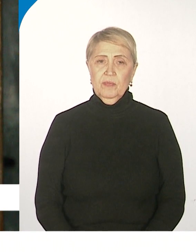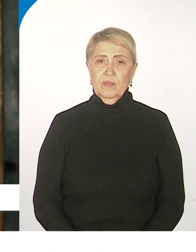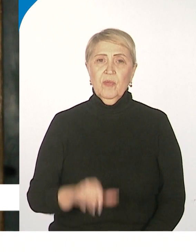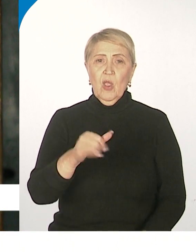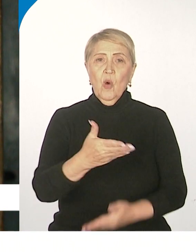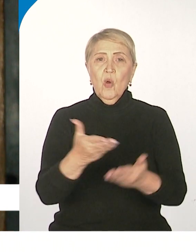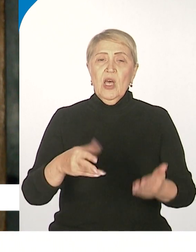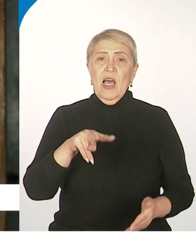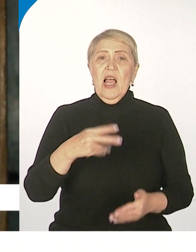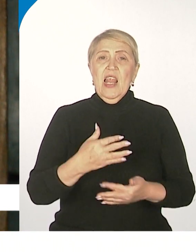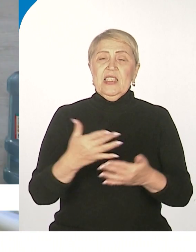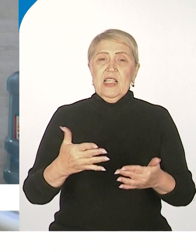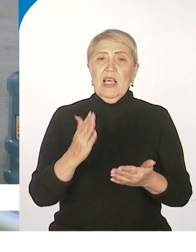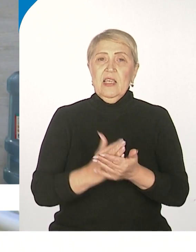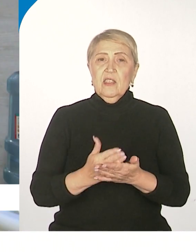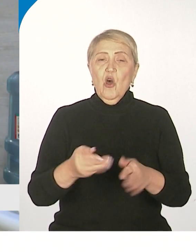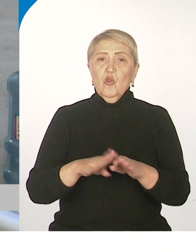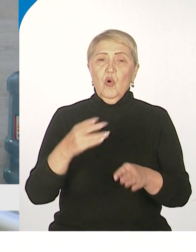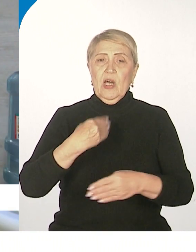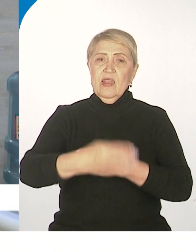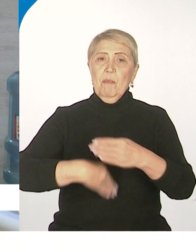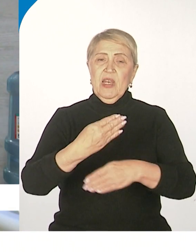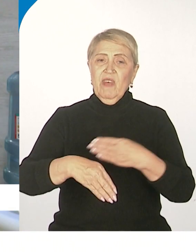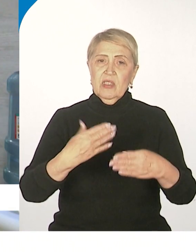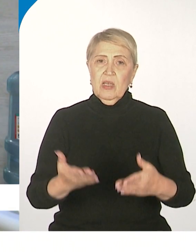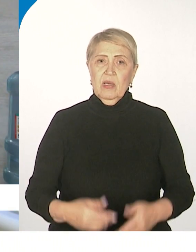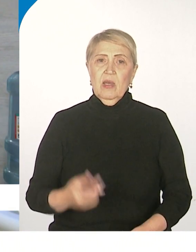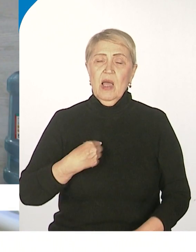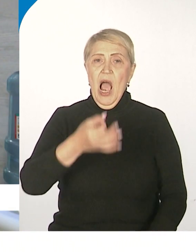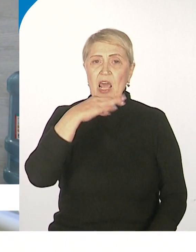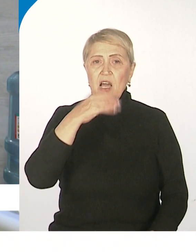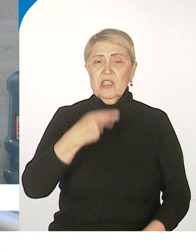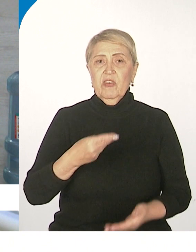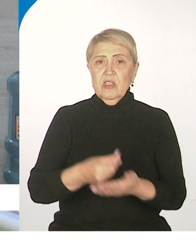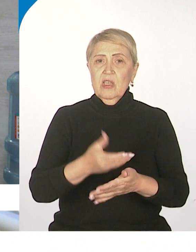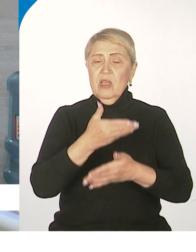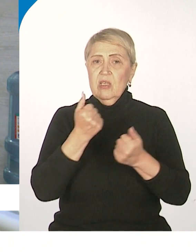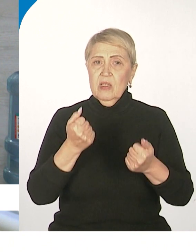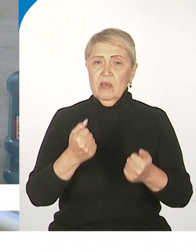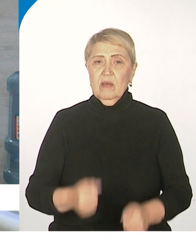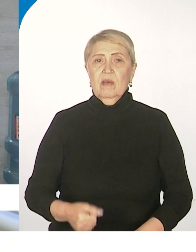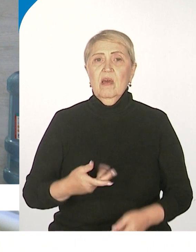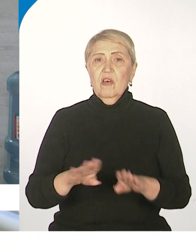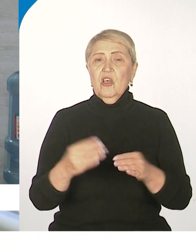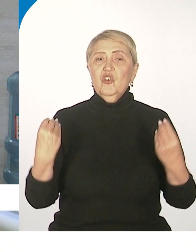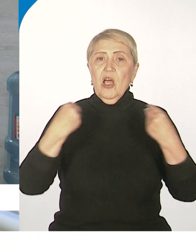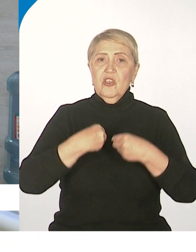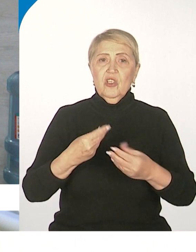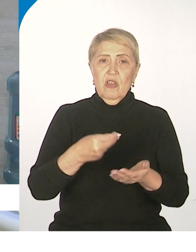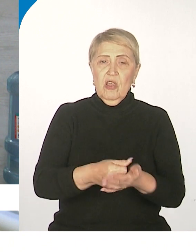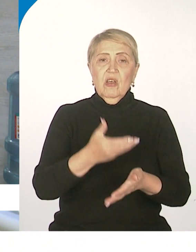лицензии только на перевязки. Поэтому нам ни лекарства не выделяются. И у нас также не выделяется одежда. Не